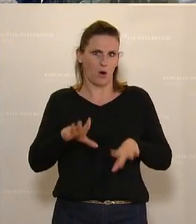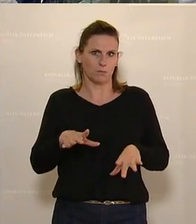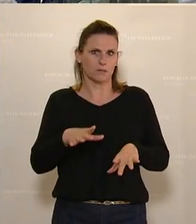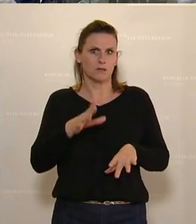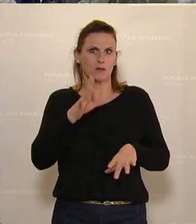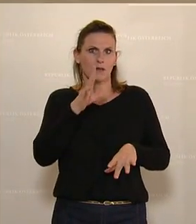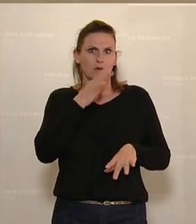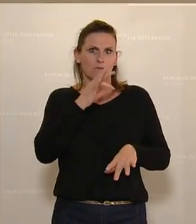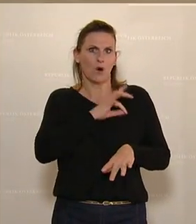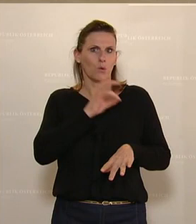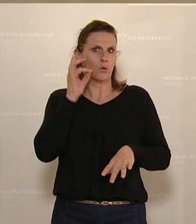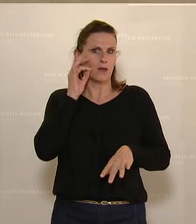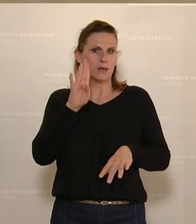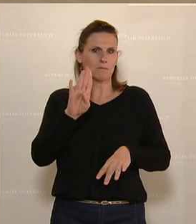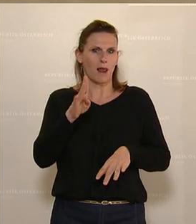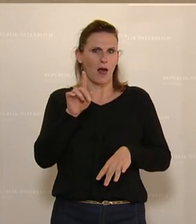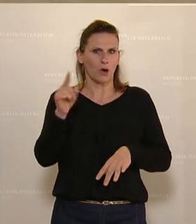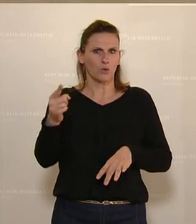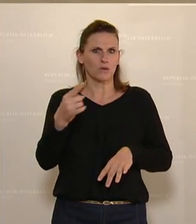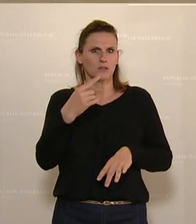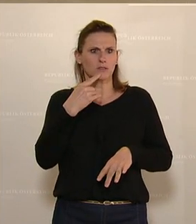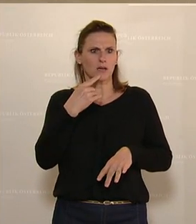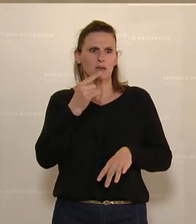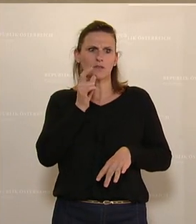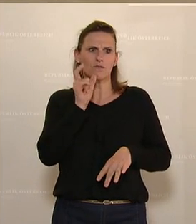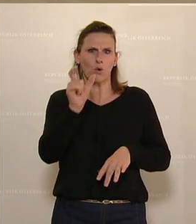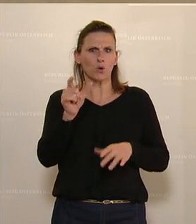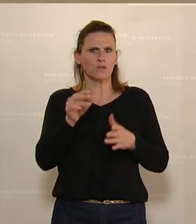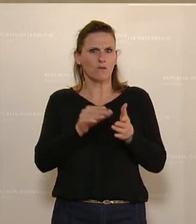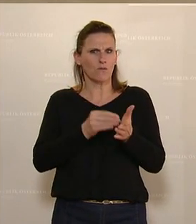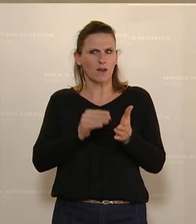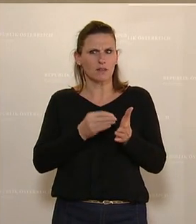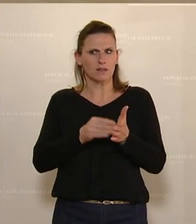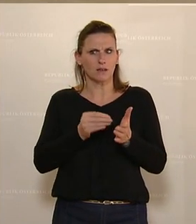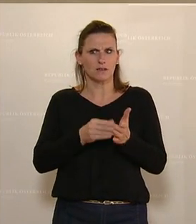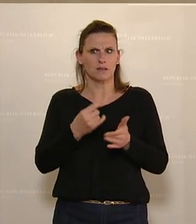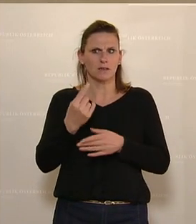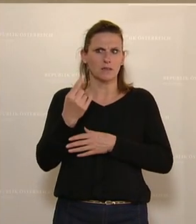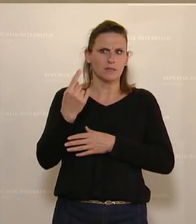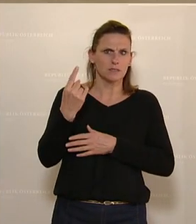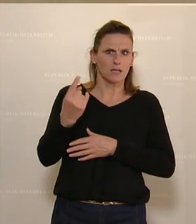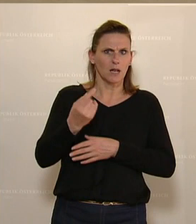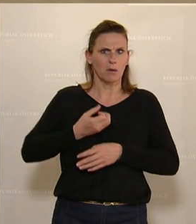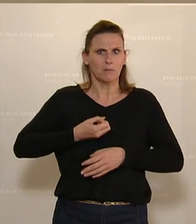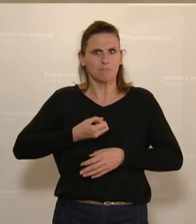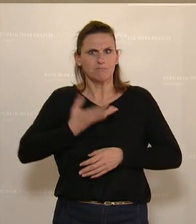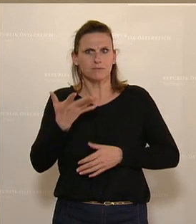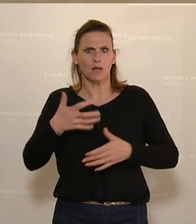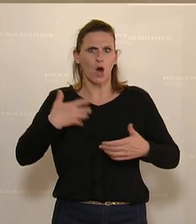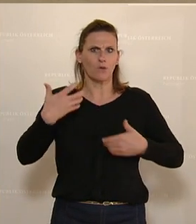Frau Kollegin Belakowitsch hat Ausdrücke verwendet und sich über die